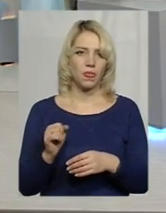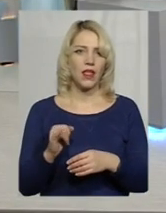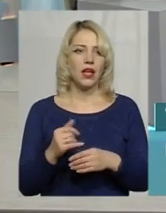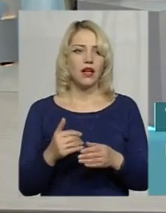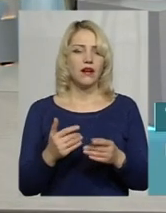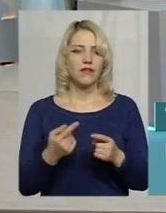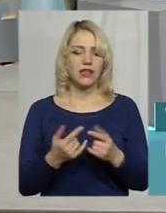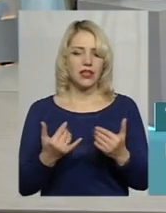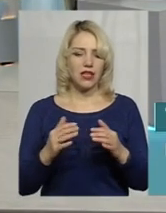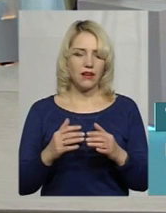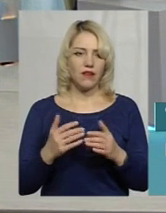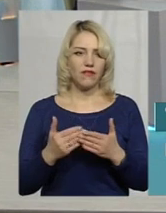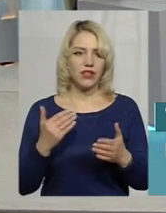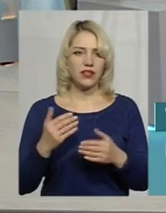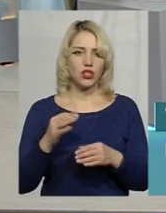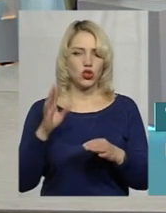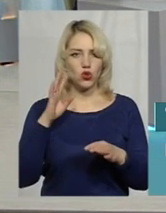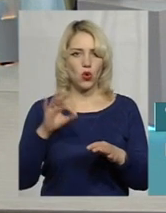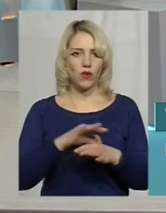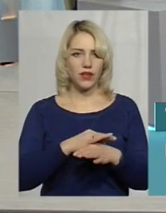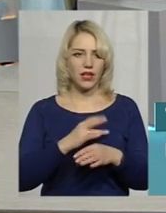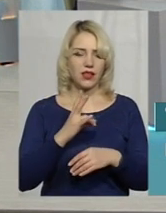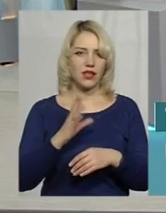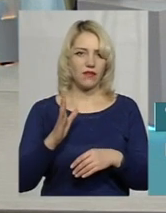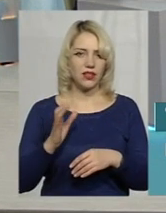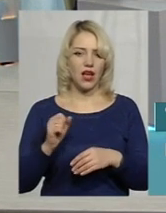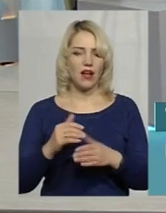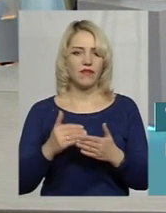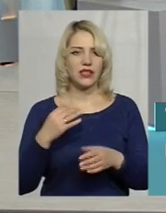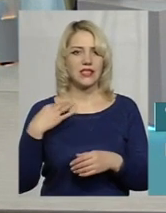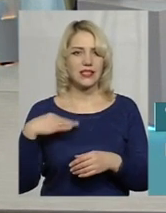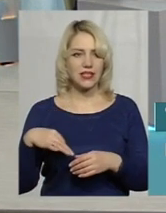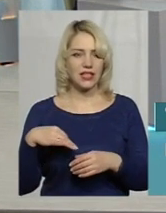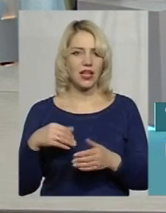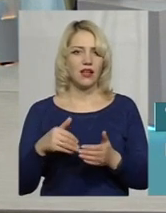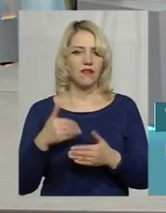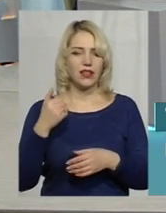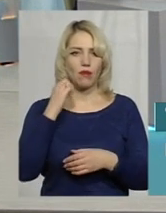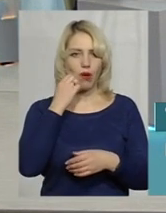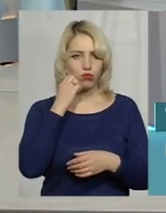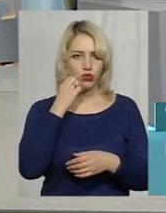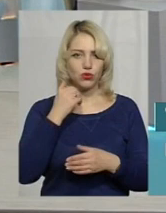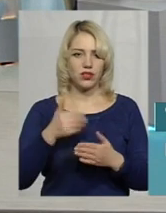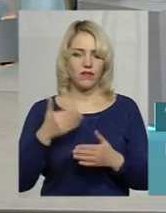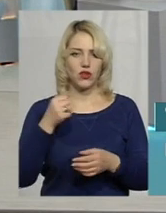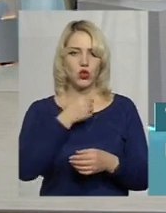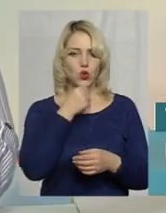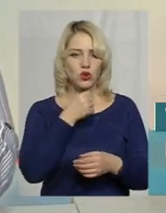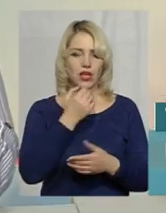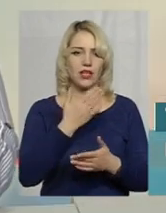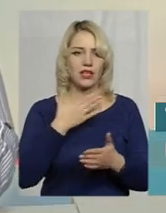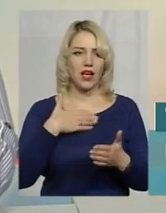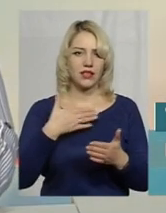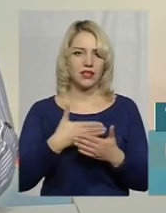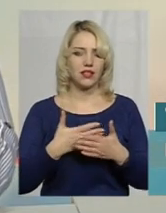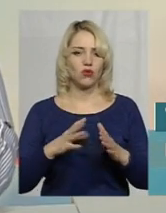від прекрасного чоловіка Наталі Валентинівни, але і від сина, від бабусі, від дідуся, які активно